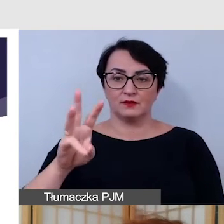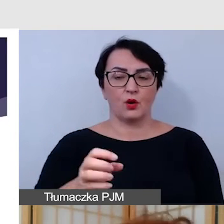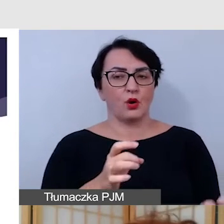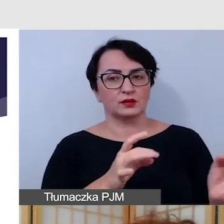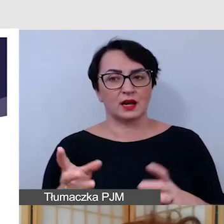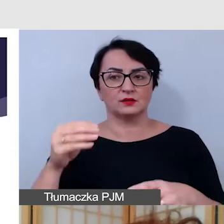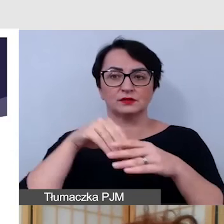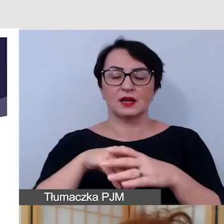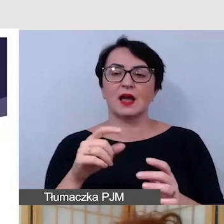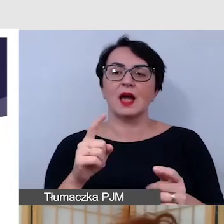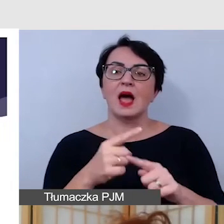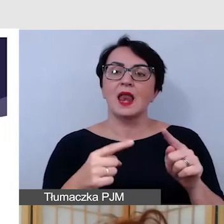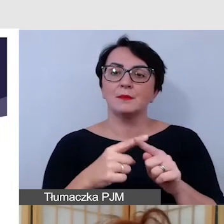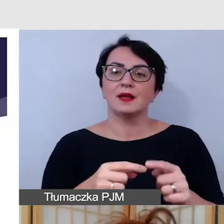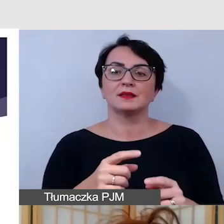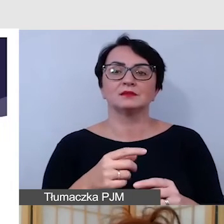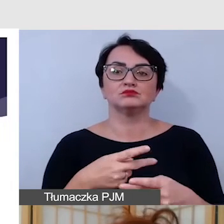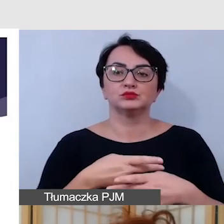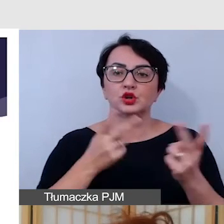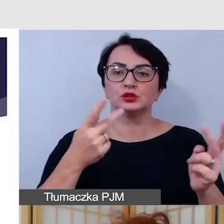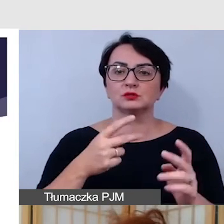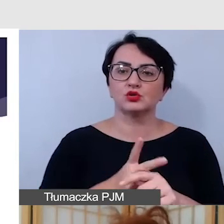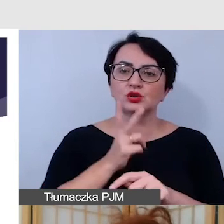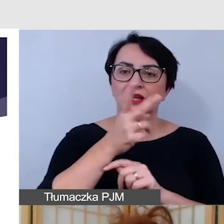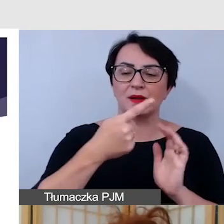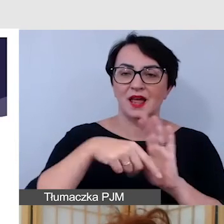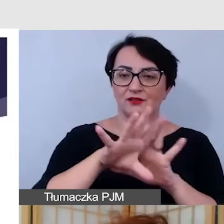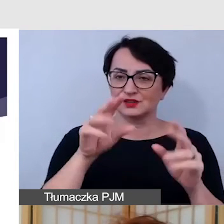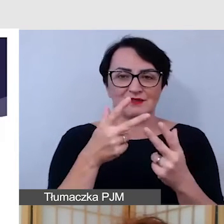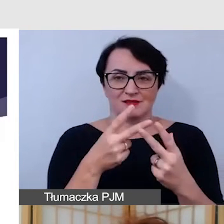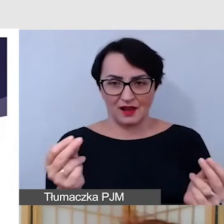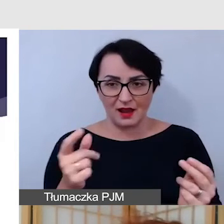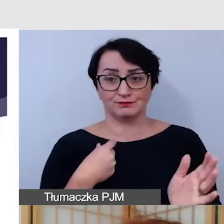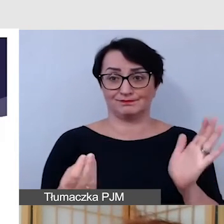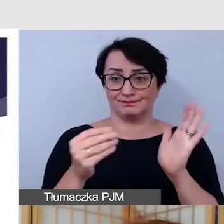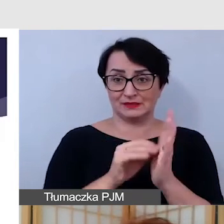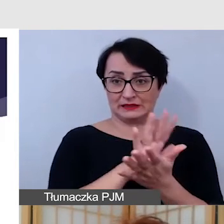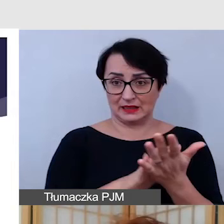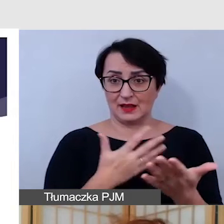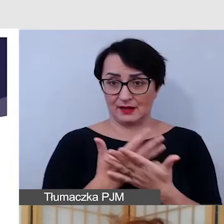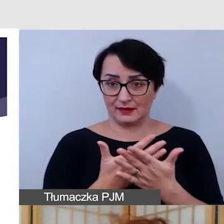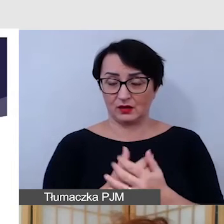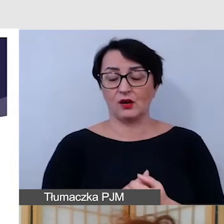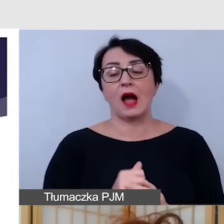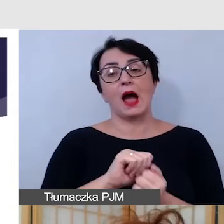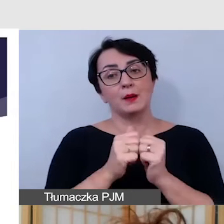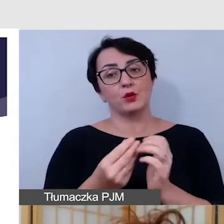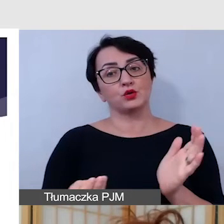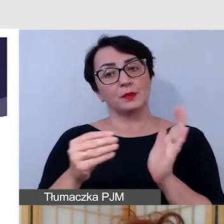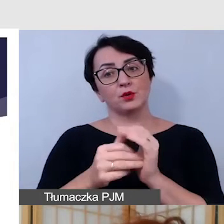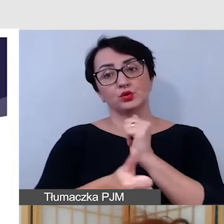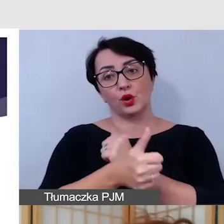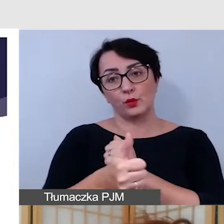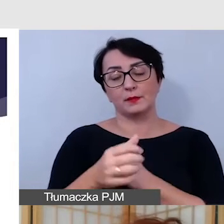jest niedostępny dla wszystkich i musimy właśnie dodać tą formę tekstową bądź dodajemy dokumenty, które można